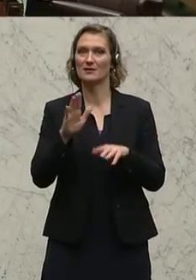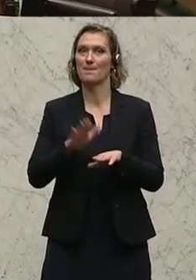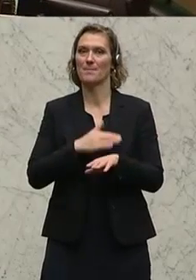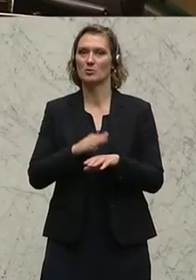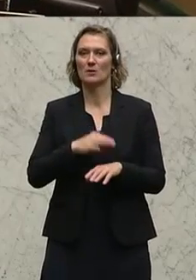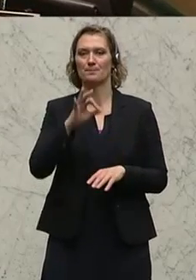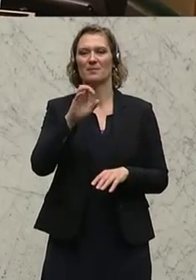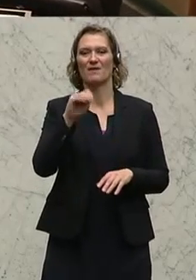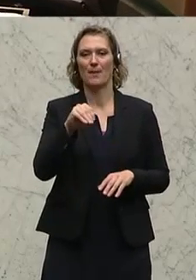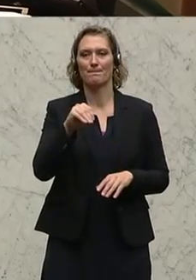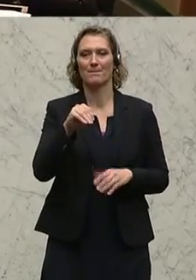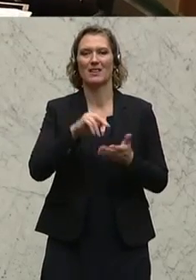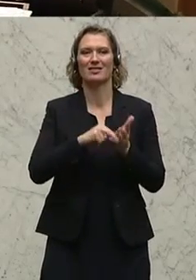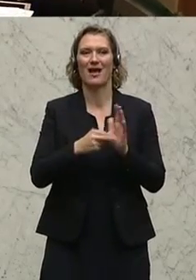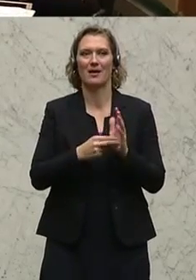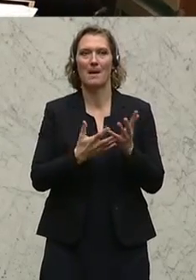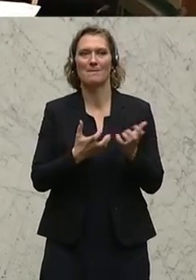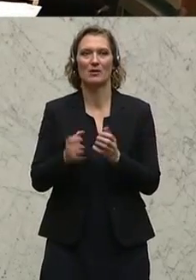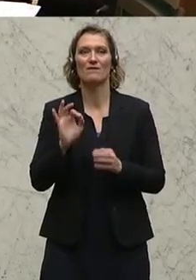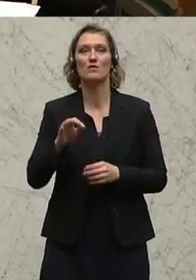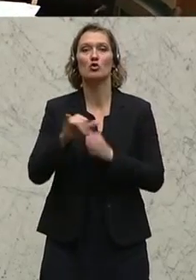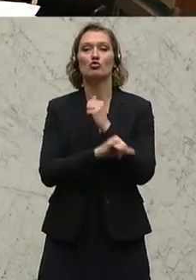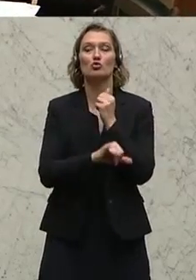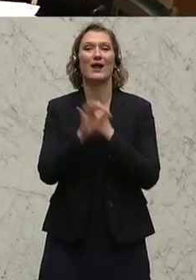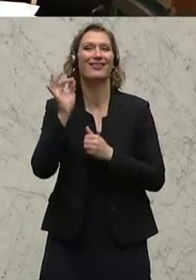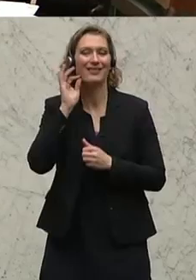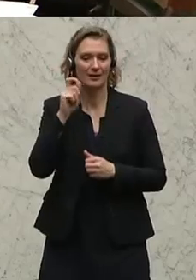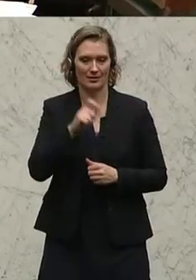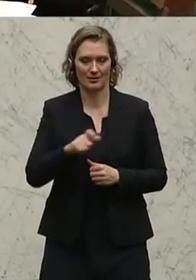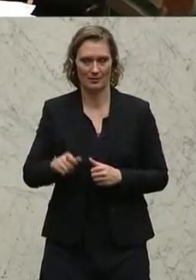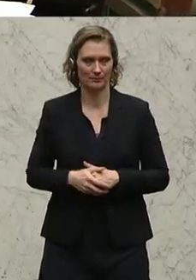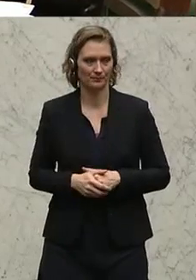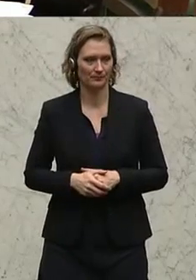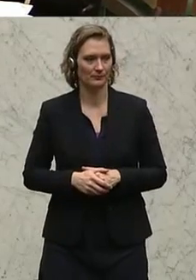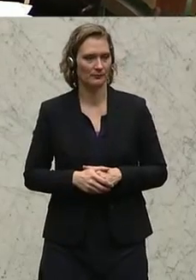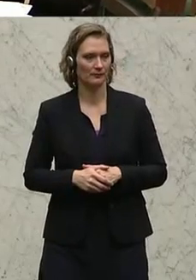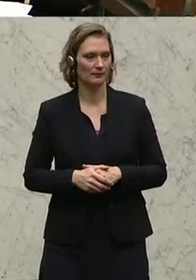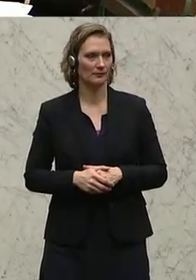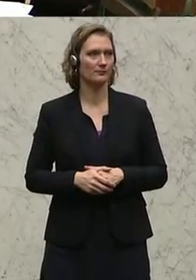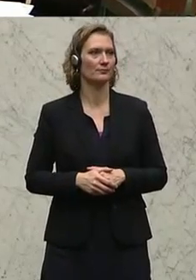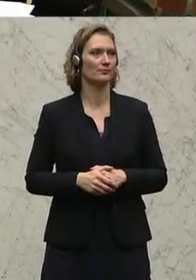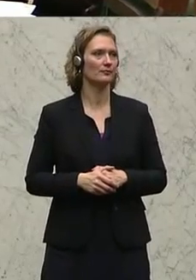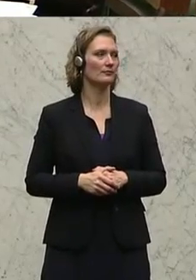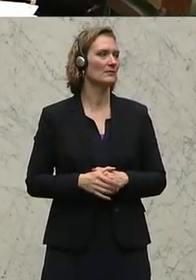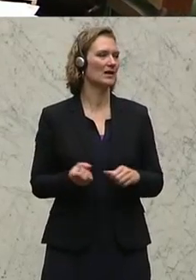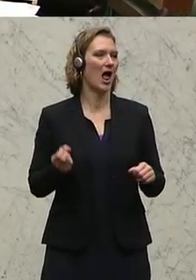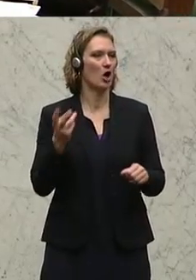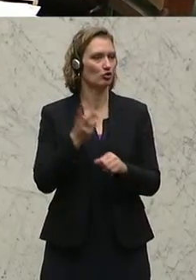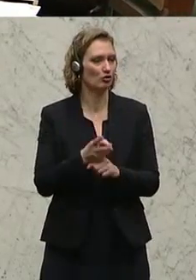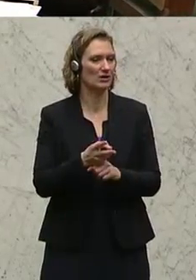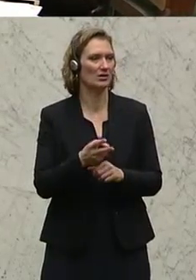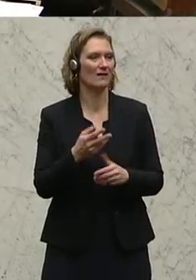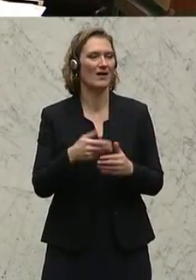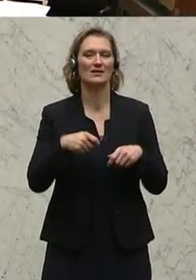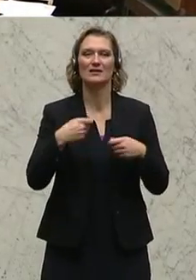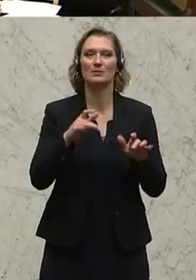Femtech-Praktika für Studentinnen, mit kurzem I, um den Einstieg in die